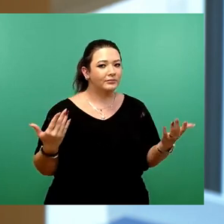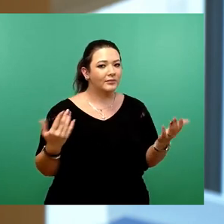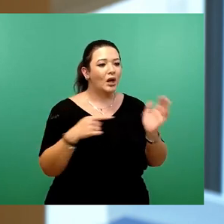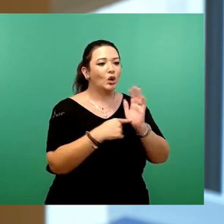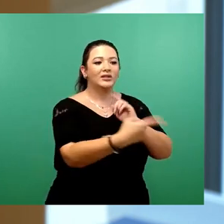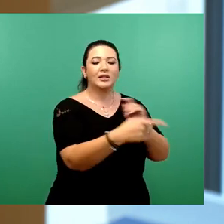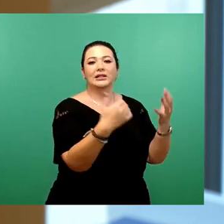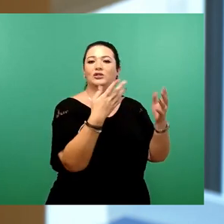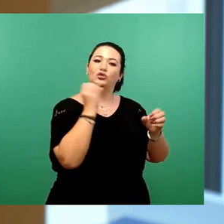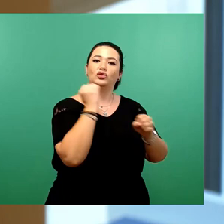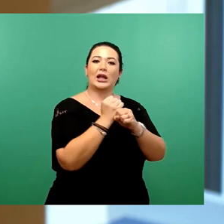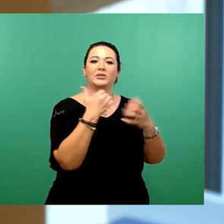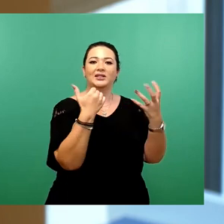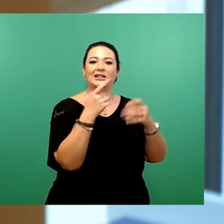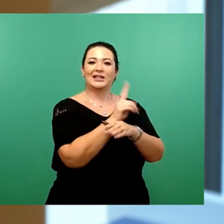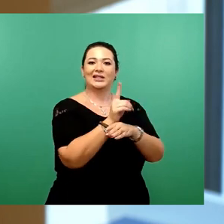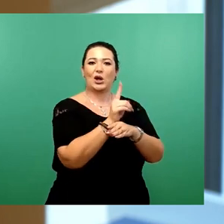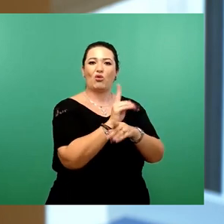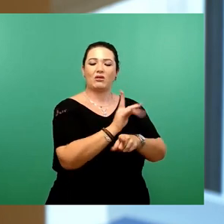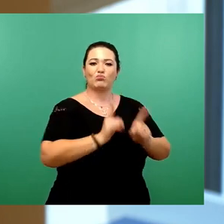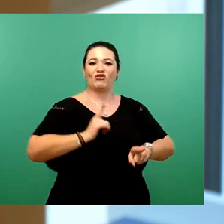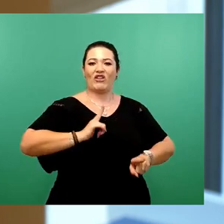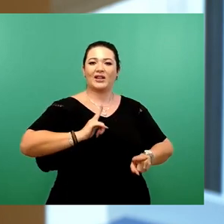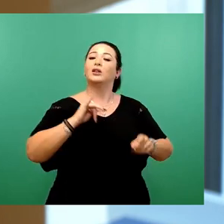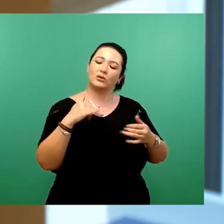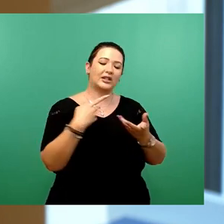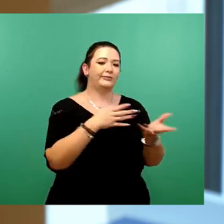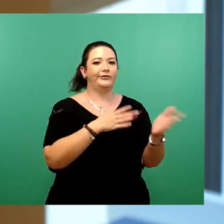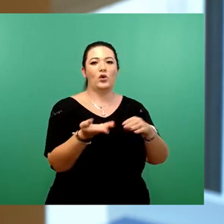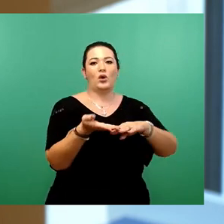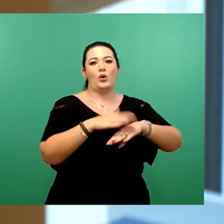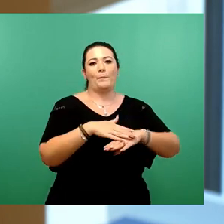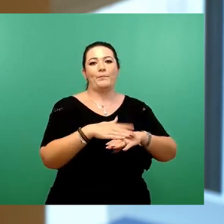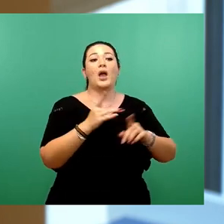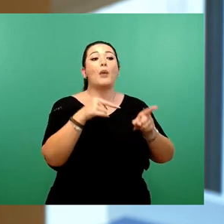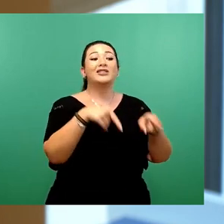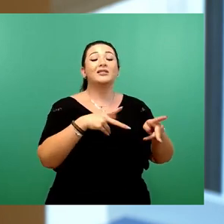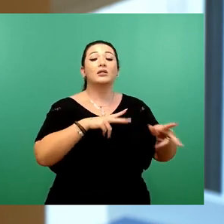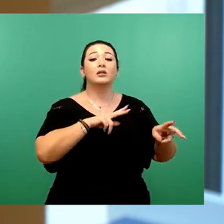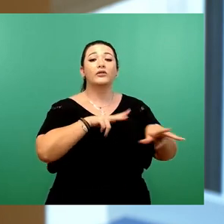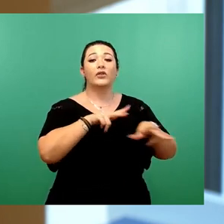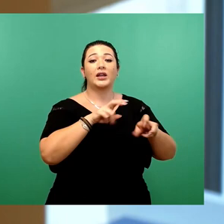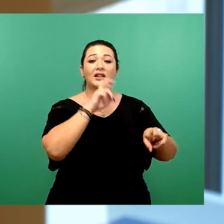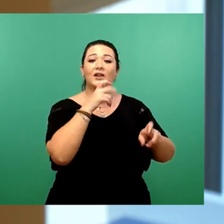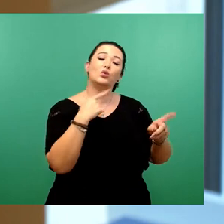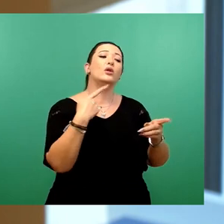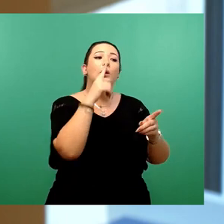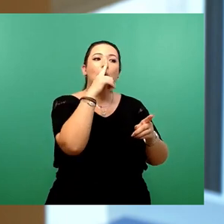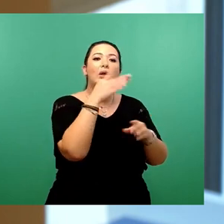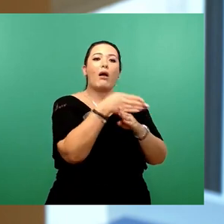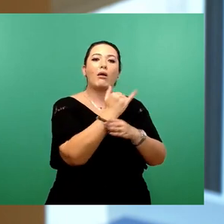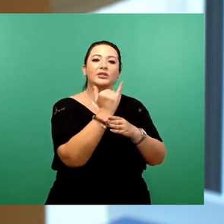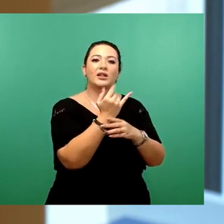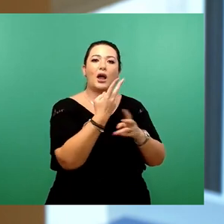wird auch irgendwann mal zu Ende sein. Laut Angaben der Stadtverwaltung soll dieser Verkehrsversuch zunächst auf ein halbes Jahr befristet sein und dann, falls